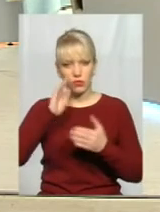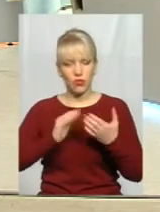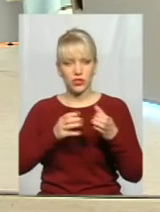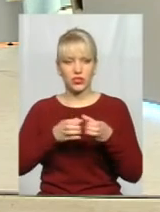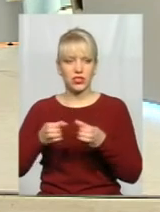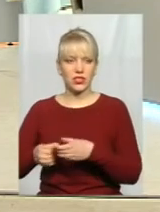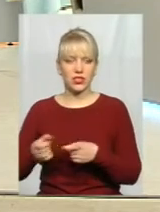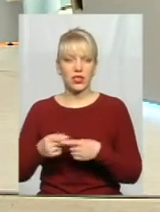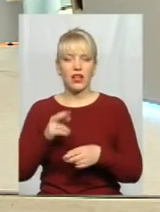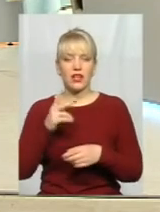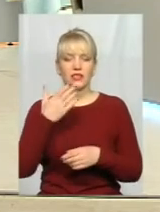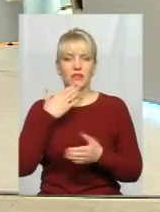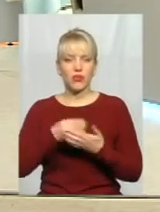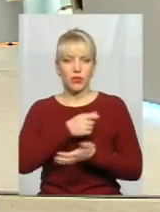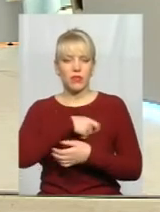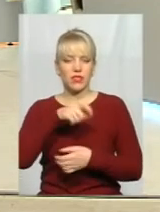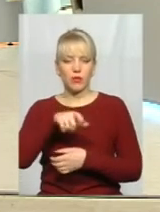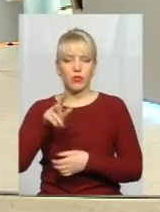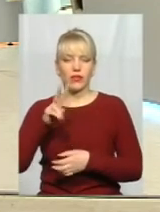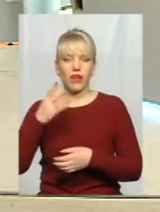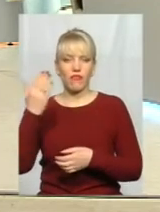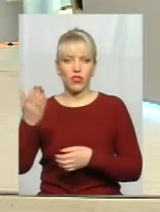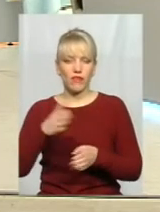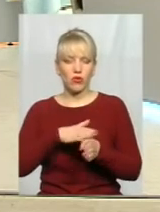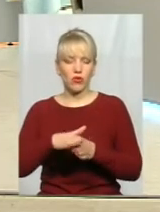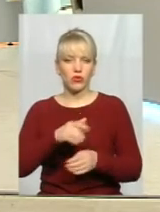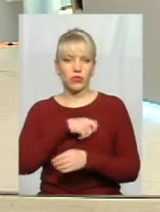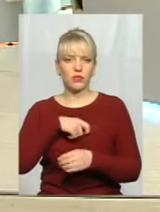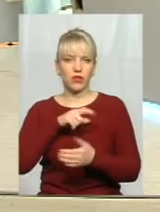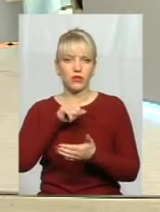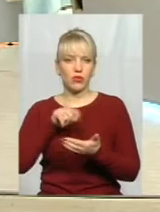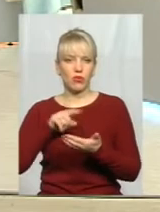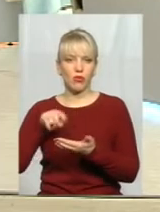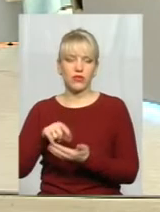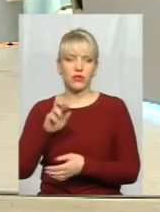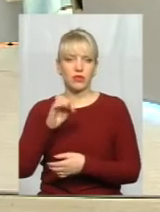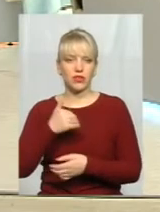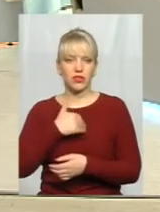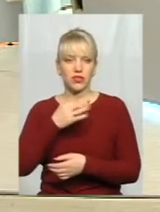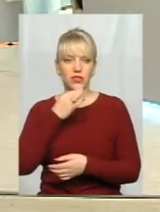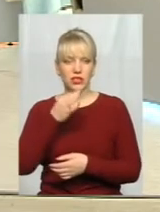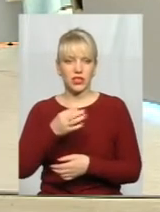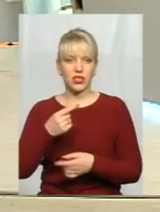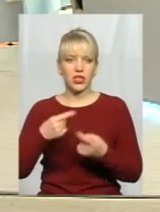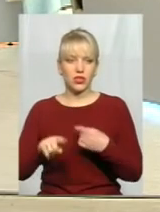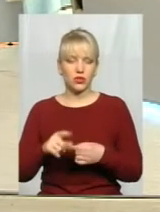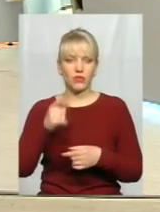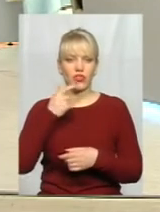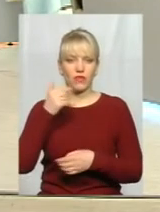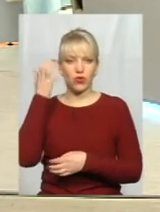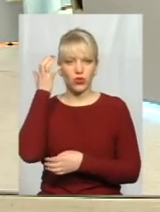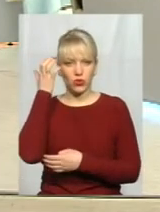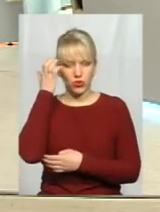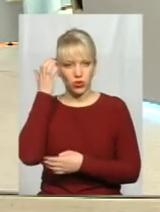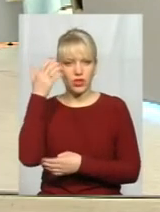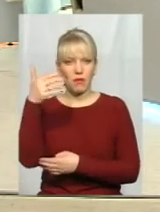депутатами, як вони виконують свої депутатські обов'язки. Хотілося б сказати наступне. Червоно-чорний прапор – це не прапор,